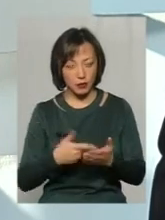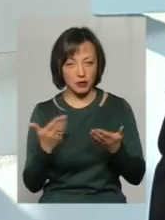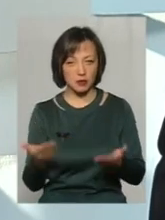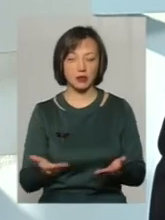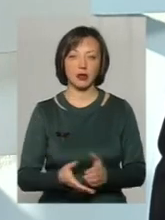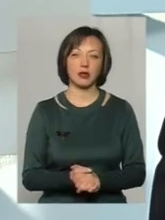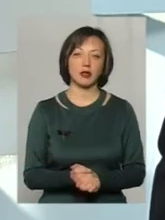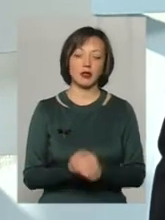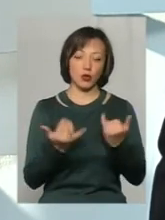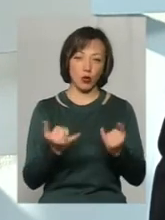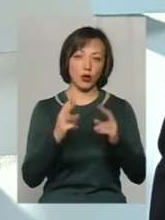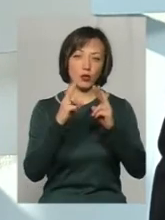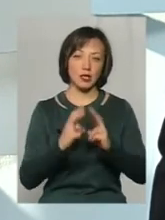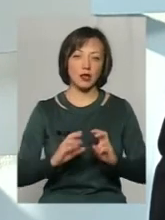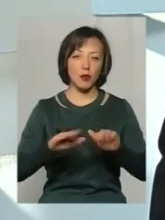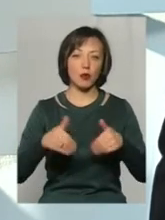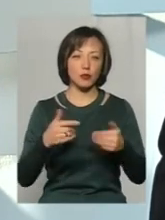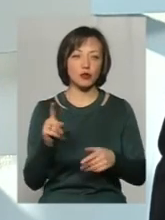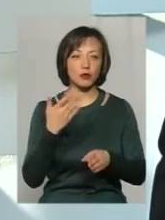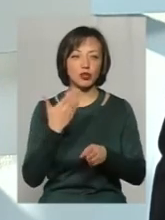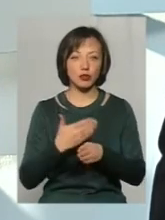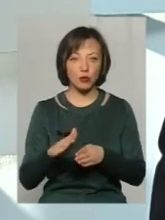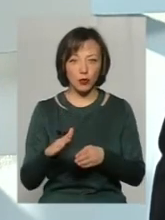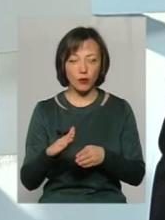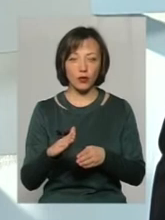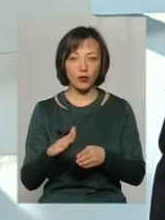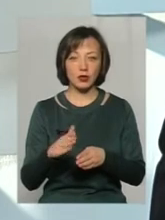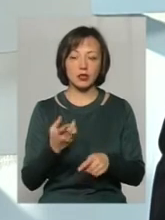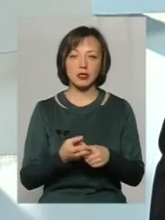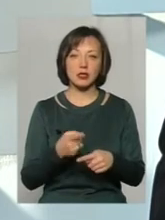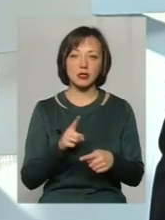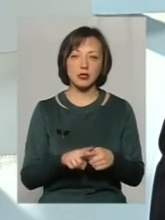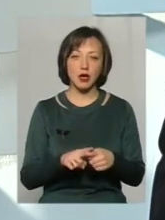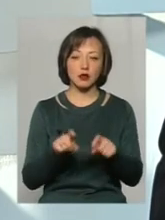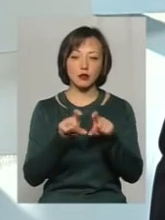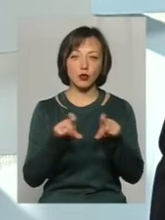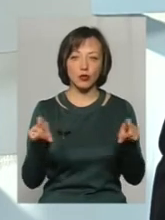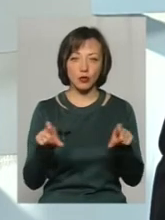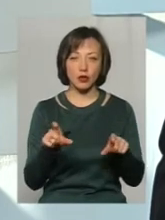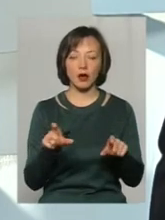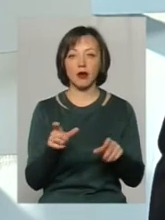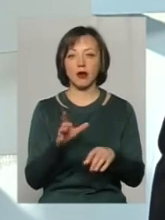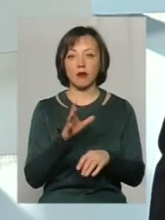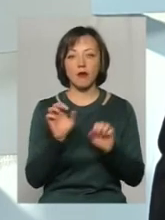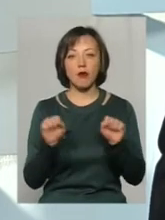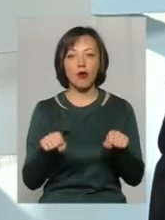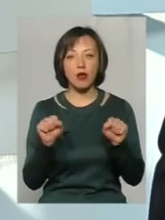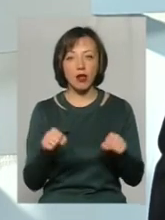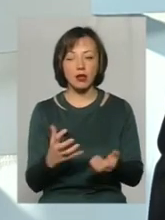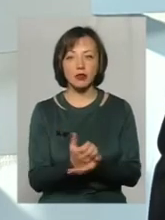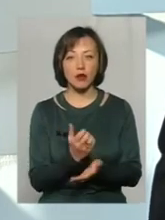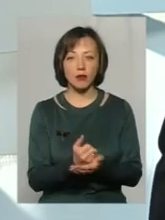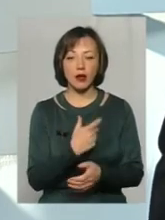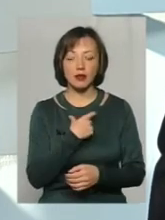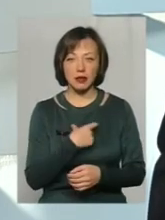пропозицію, щоб частково ця споруда, ця установа могла заробляти